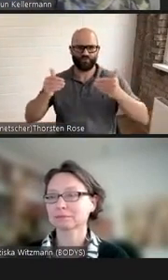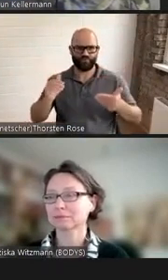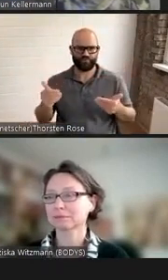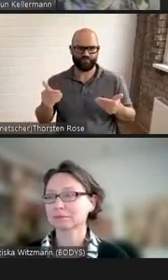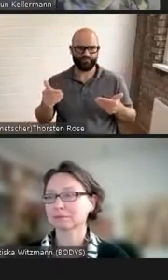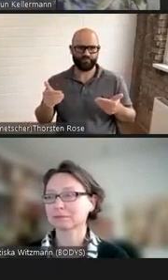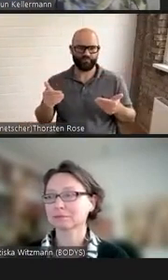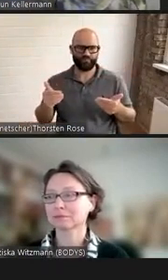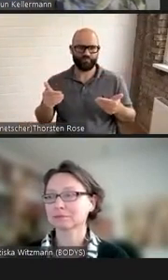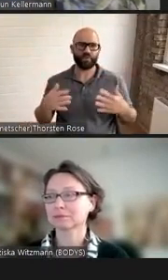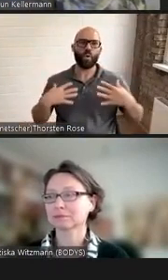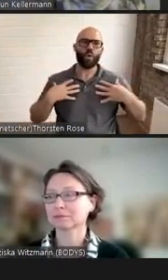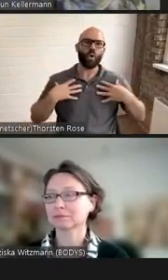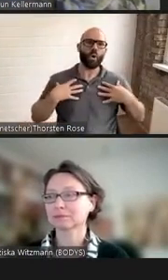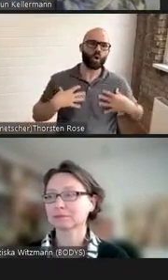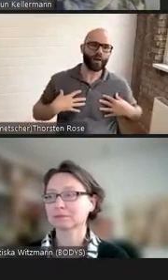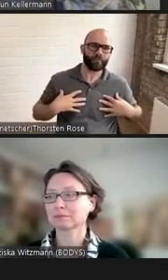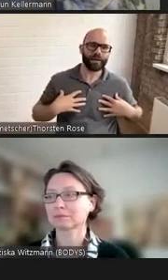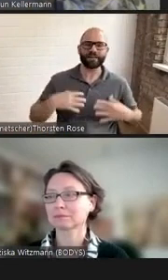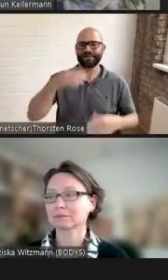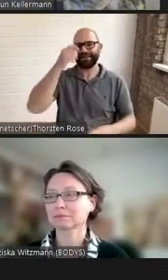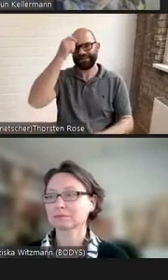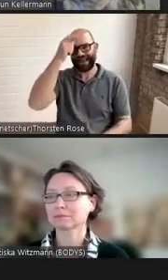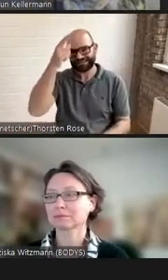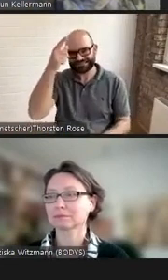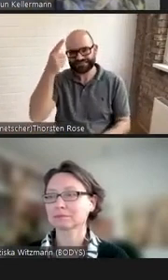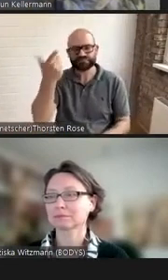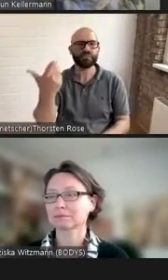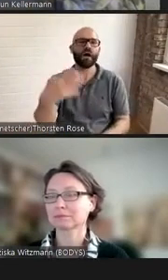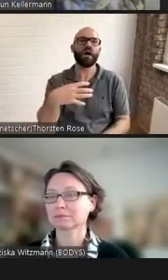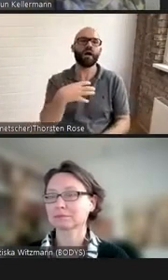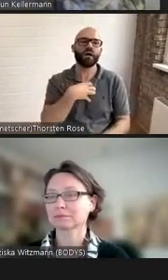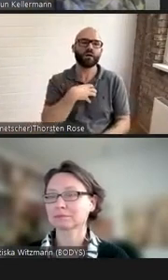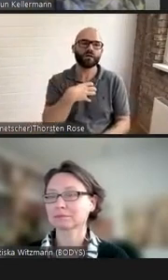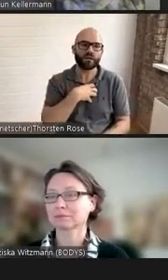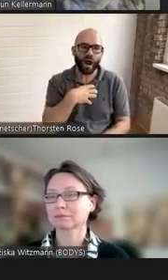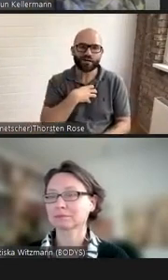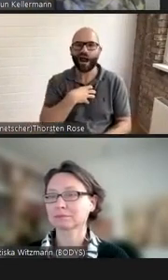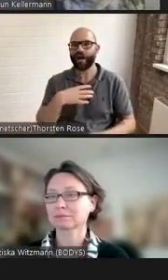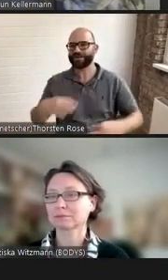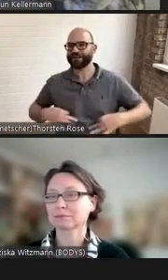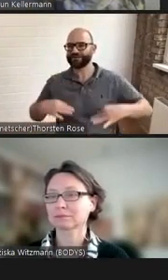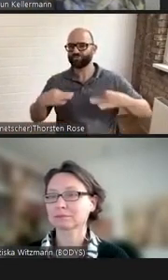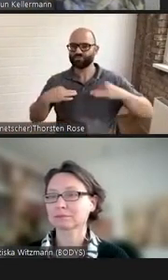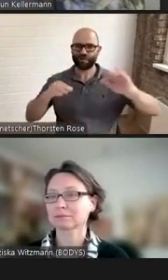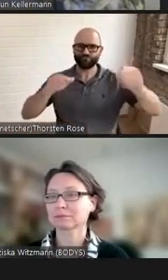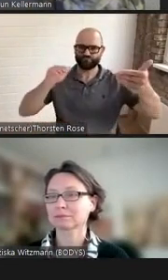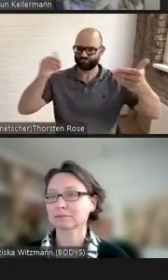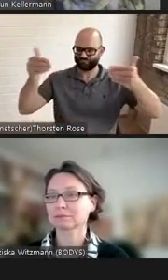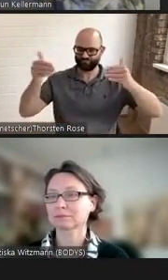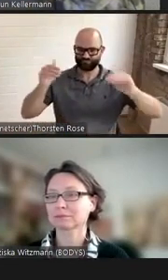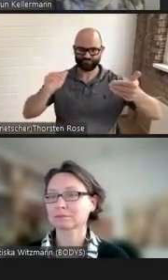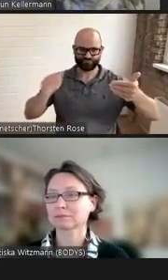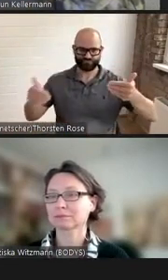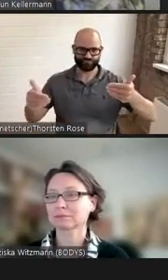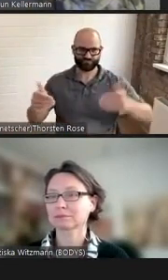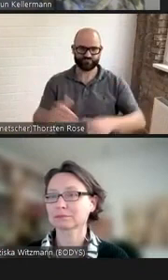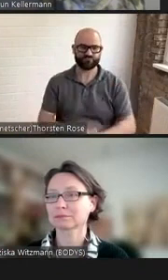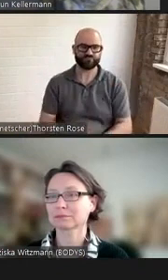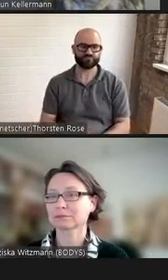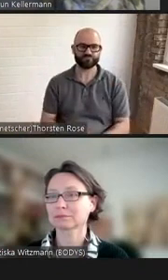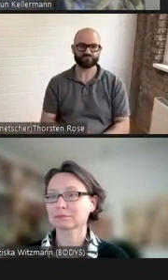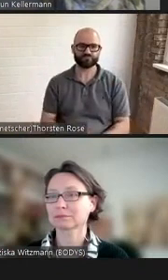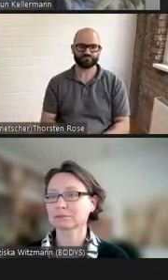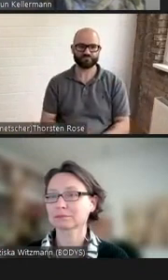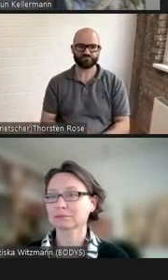geistigen von Krankheit und Gesundheit auf. Der Weg in